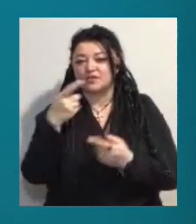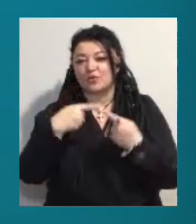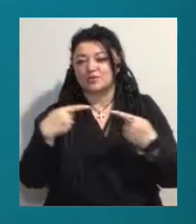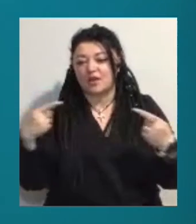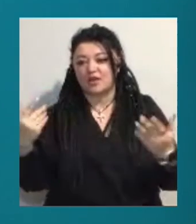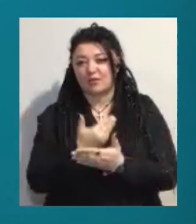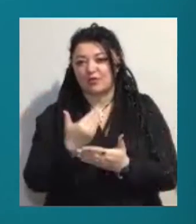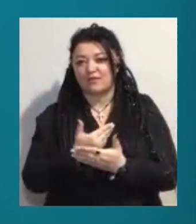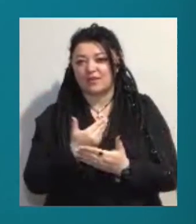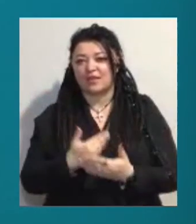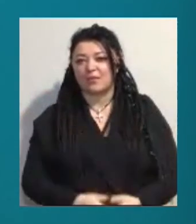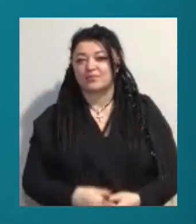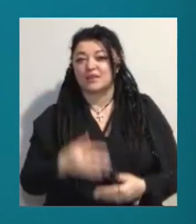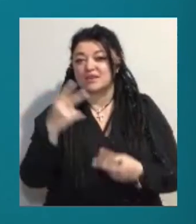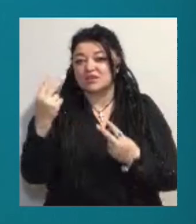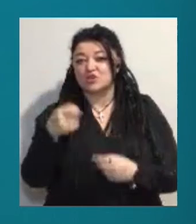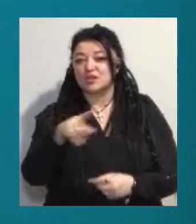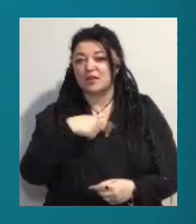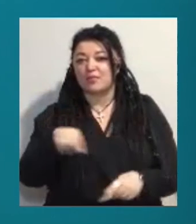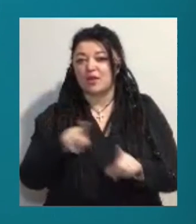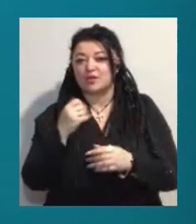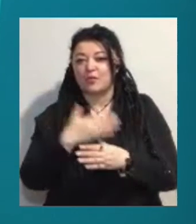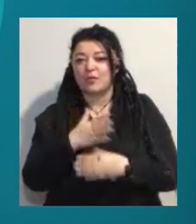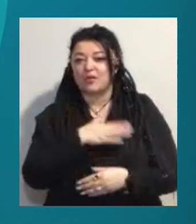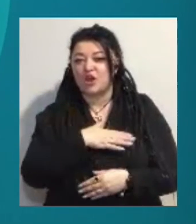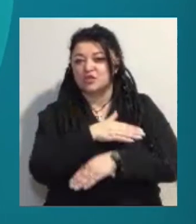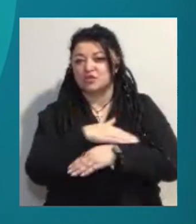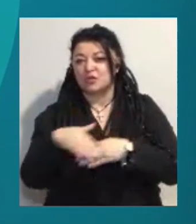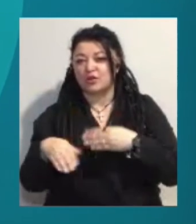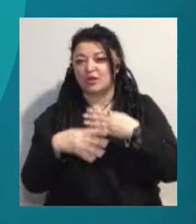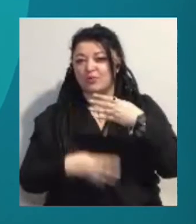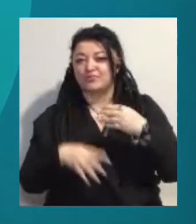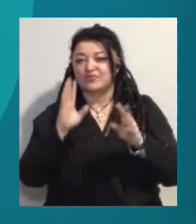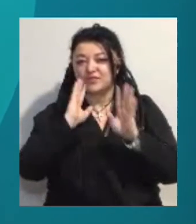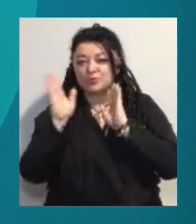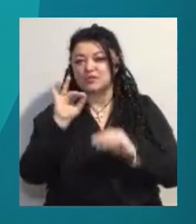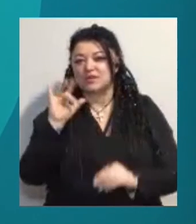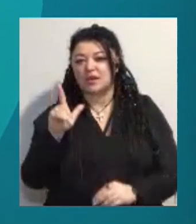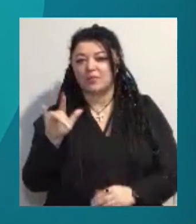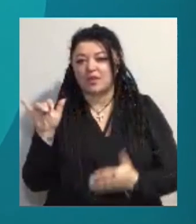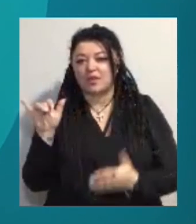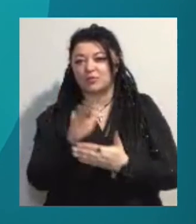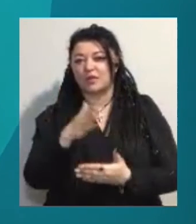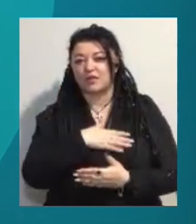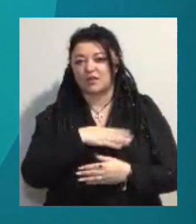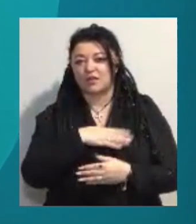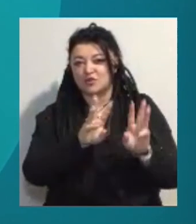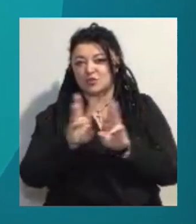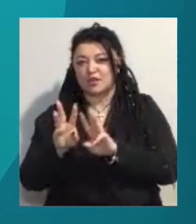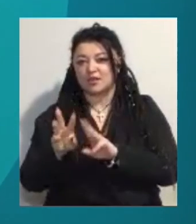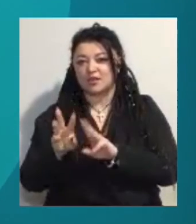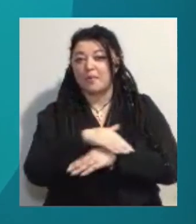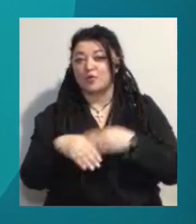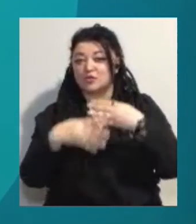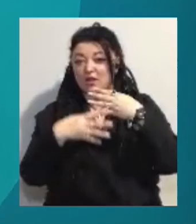новинами. Стежте за нами також за допомогою наших сторінок. На Фейсбуці, в Інстаграмі, на Ютуб та на нашому сайті.